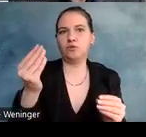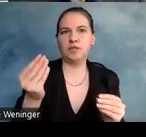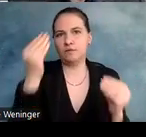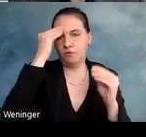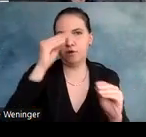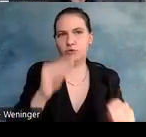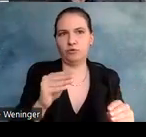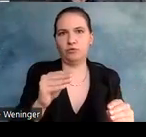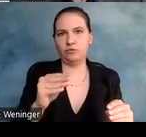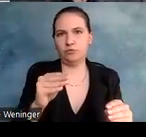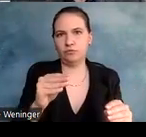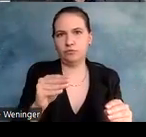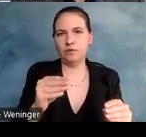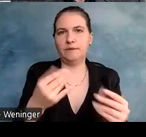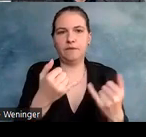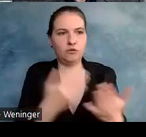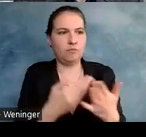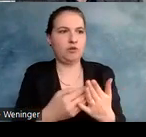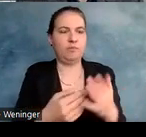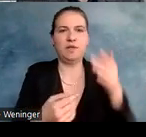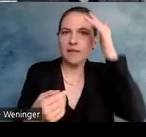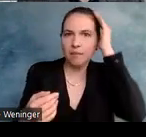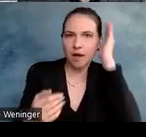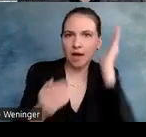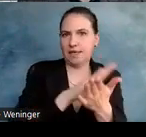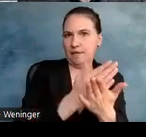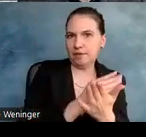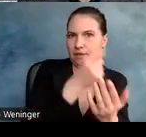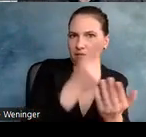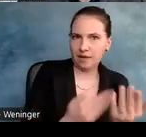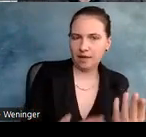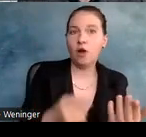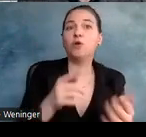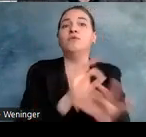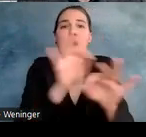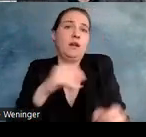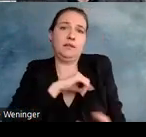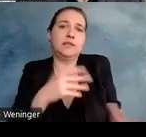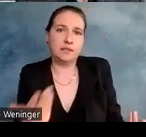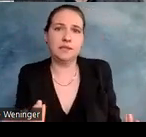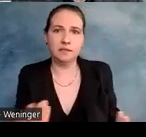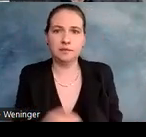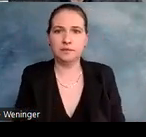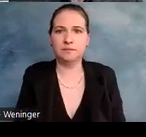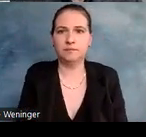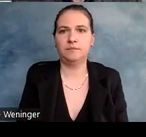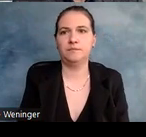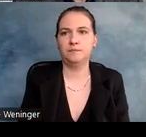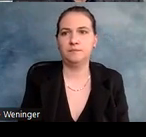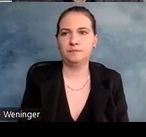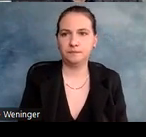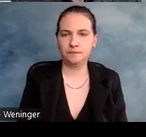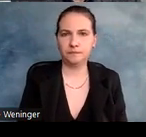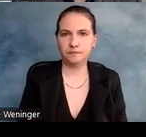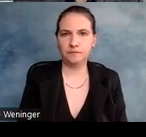drin, wie man das interpretieren muss. Diese Zusatzinformation ist für alle interessant. Und dann habe ich eben auch